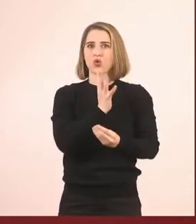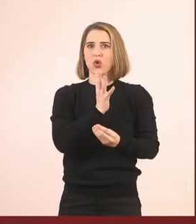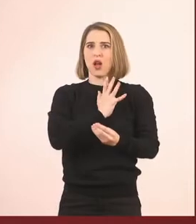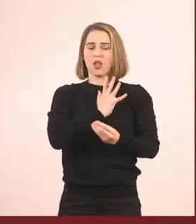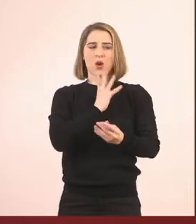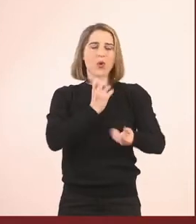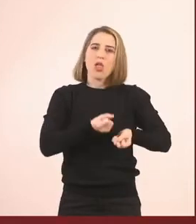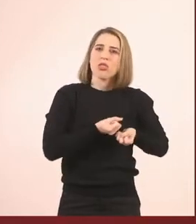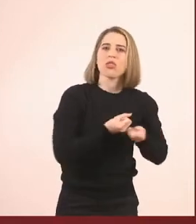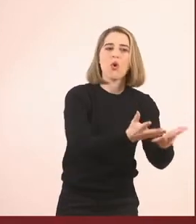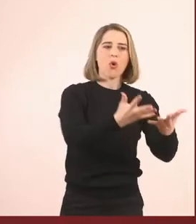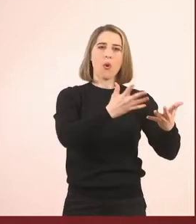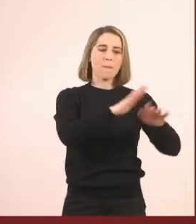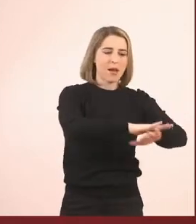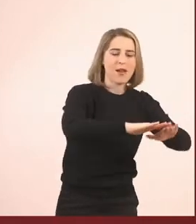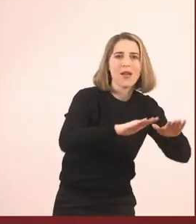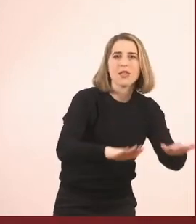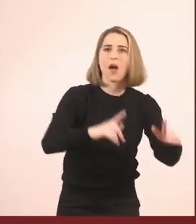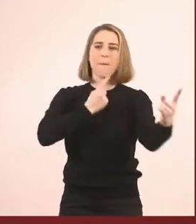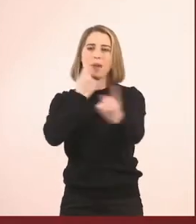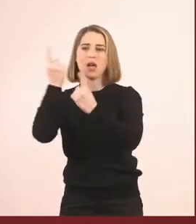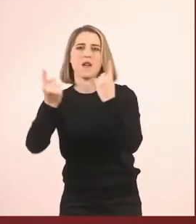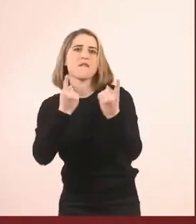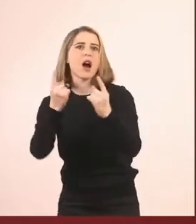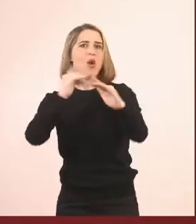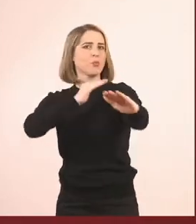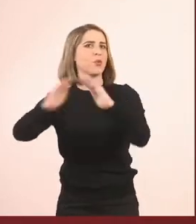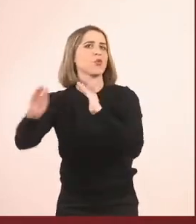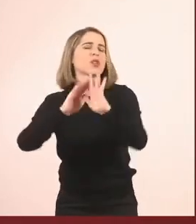ορφανά, στα παιδάκια, στο περιβάλλον κτλ.